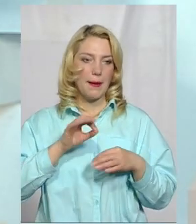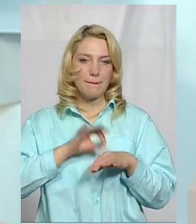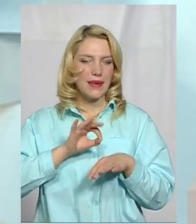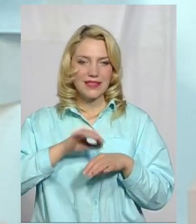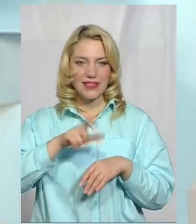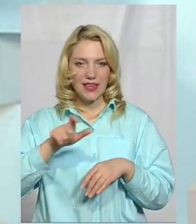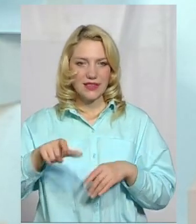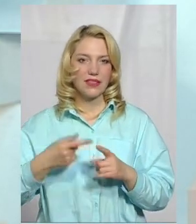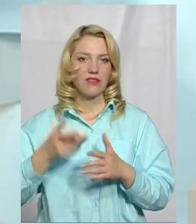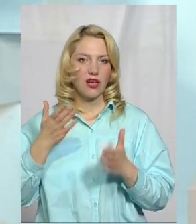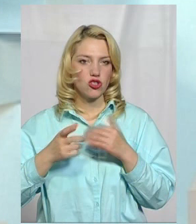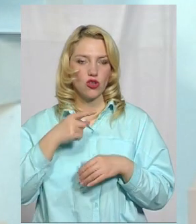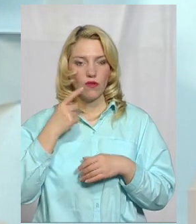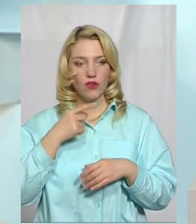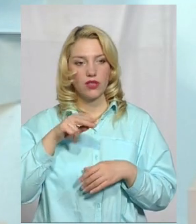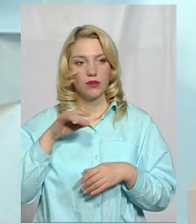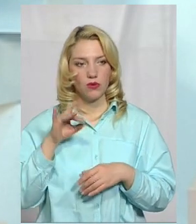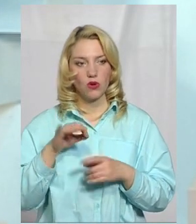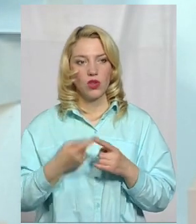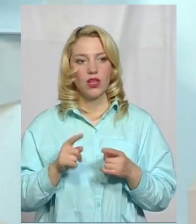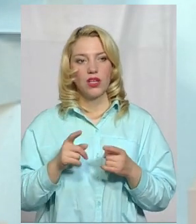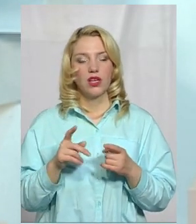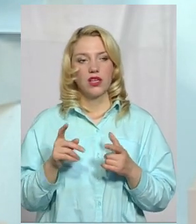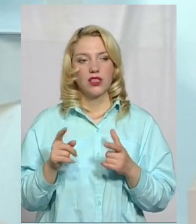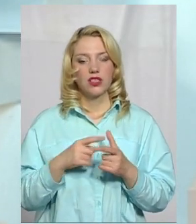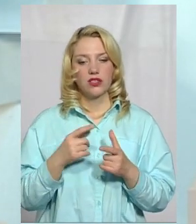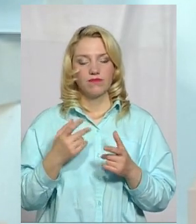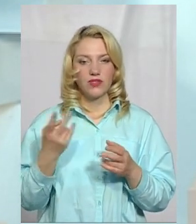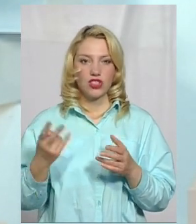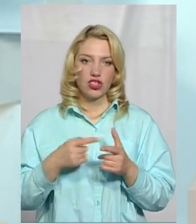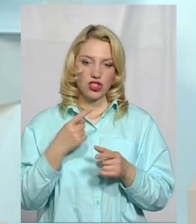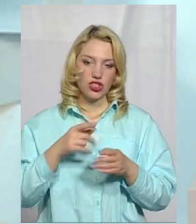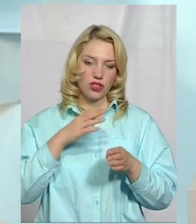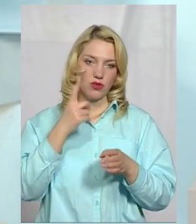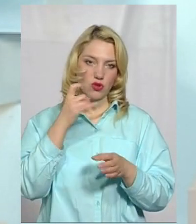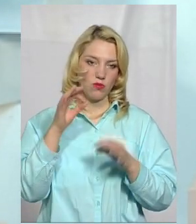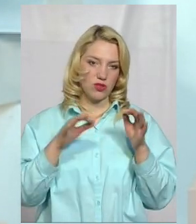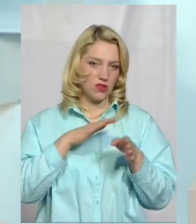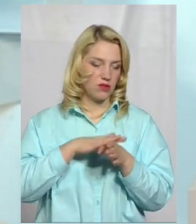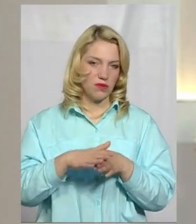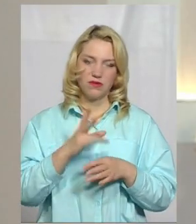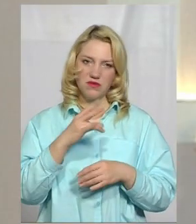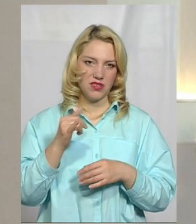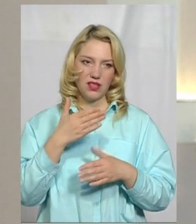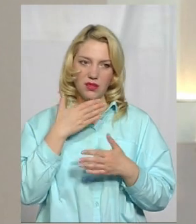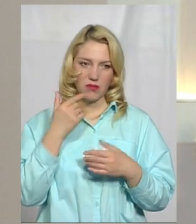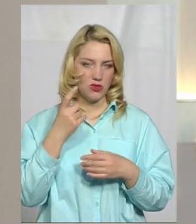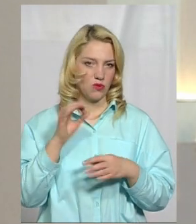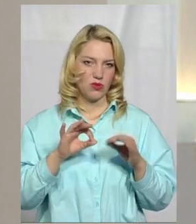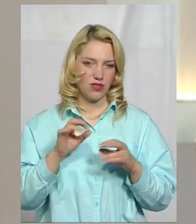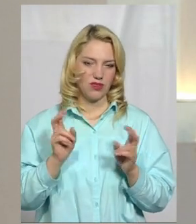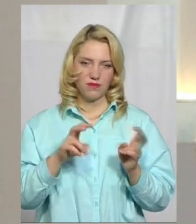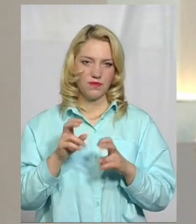Ну, якщо говорити про те, чи лікарня на сьогодні заповнена 100%, ні. Вона не заповнена 100%,